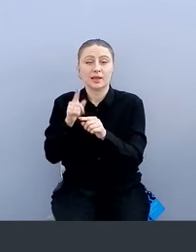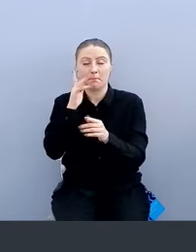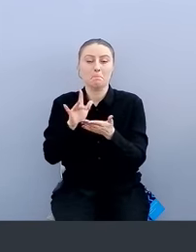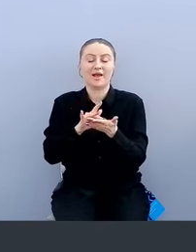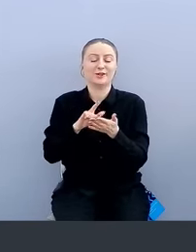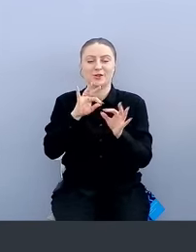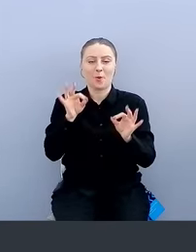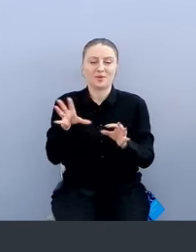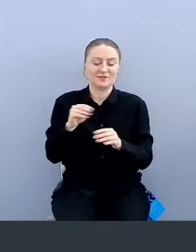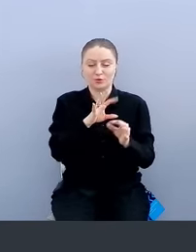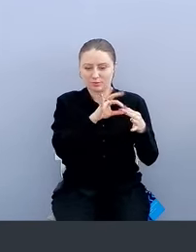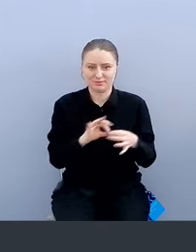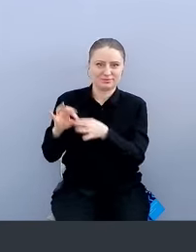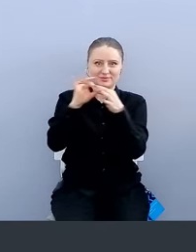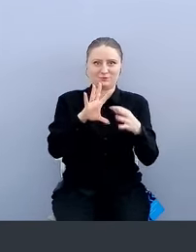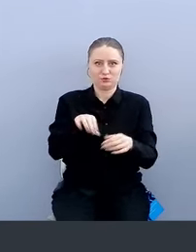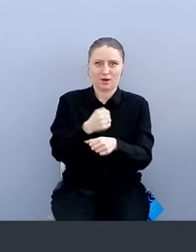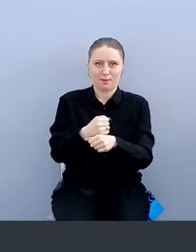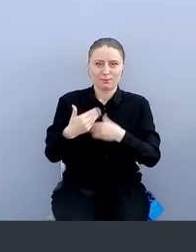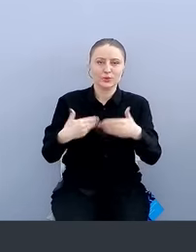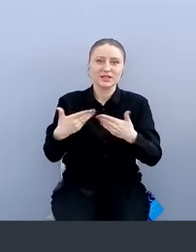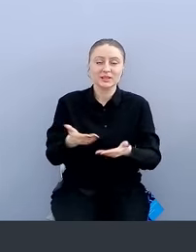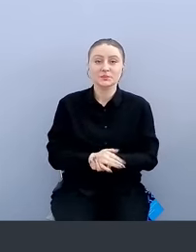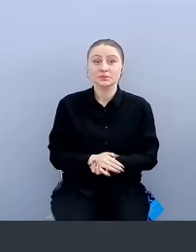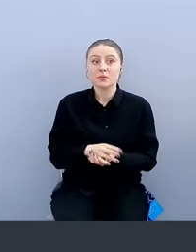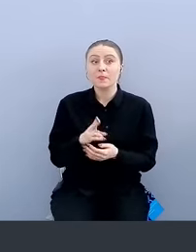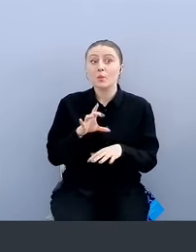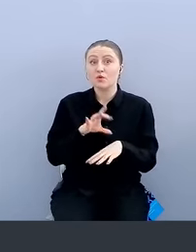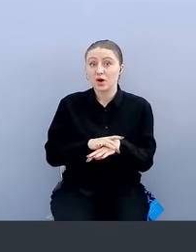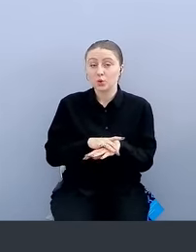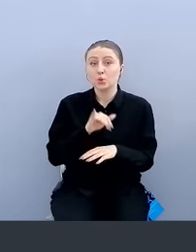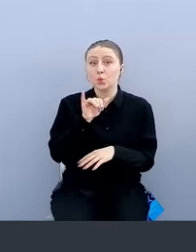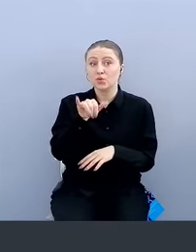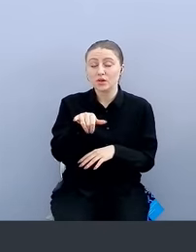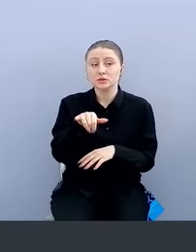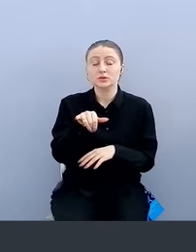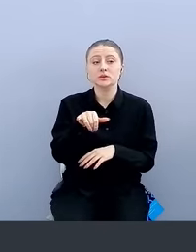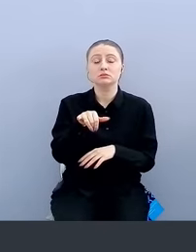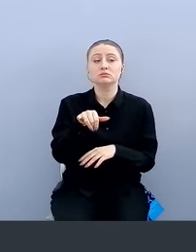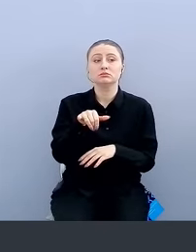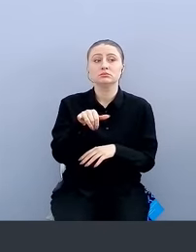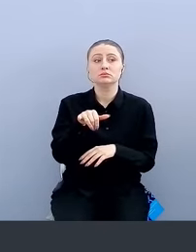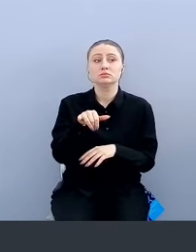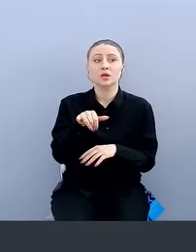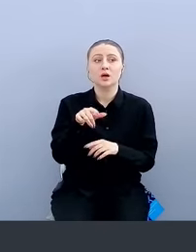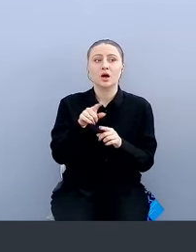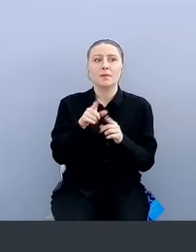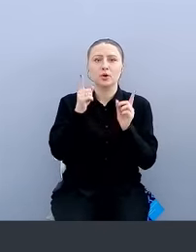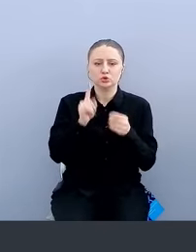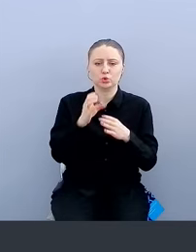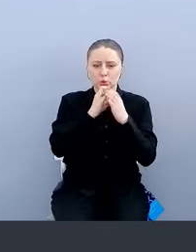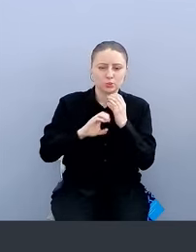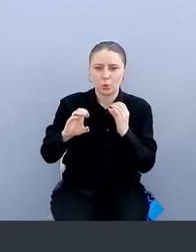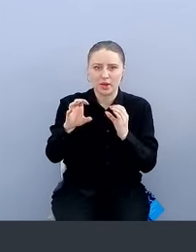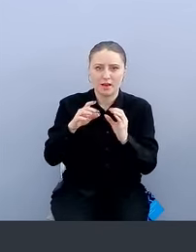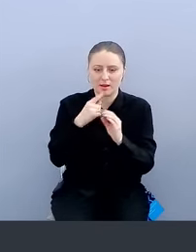все это работает. То есть по факту у вас не настоящий туннель, там IPsec, условно